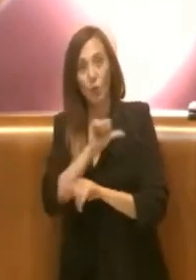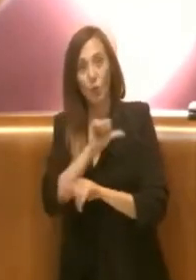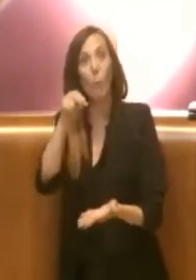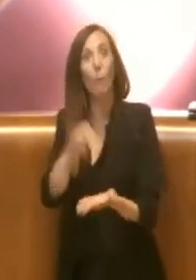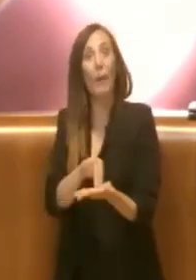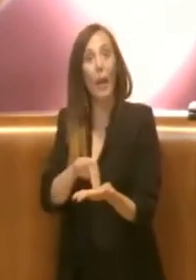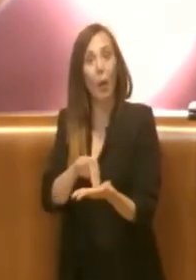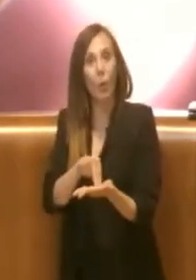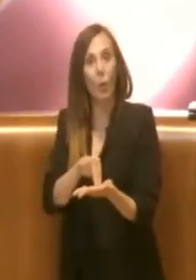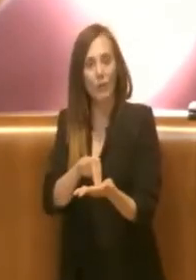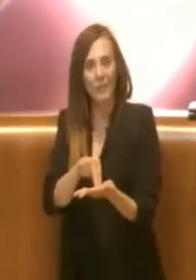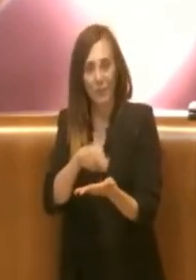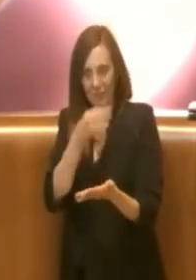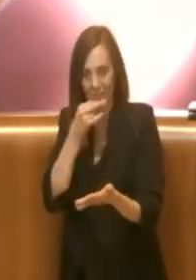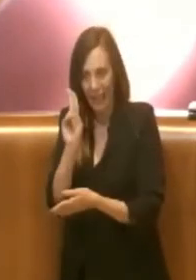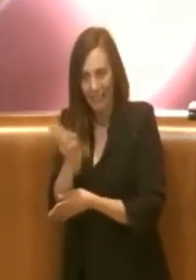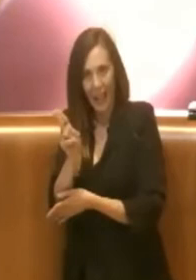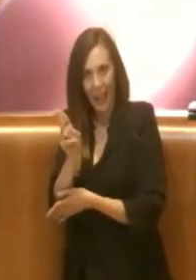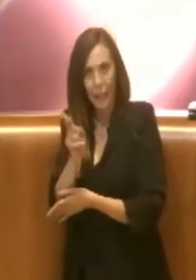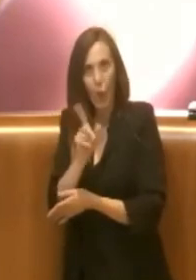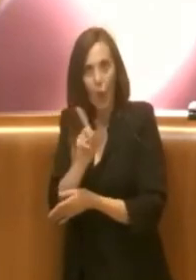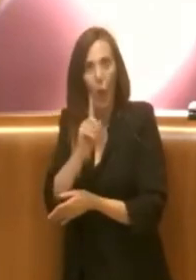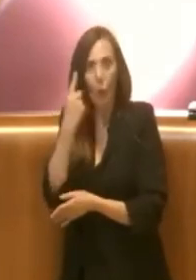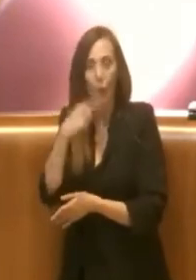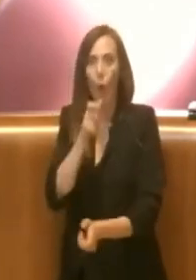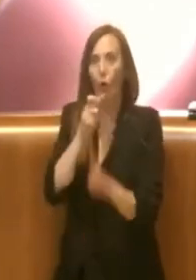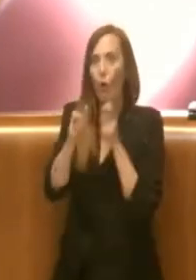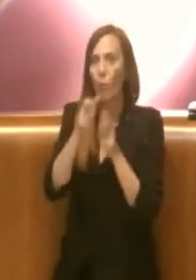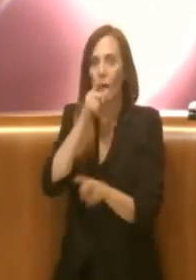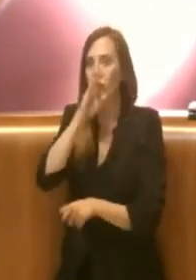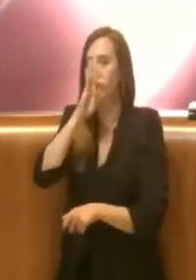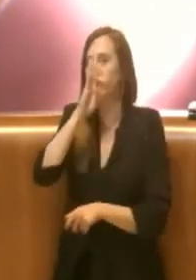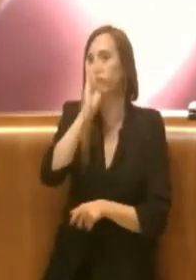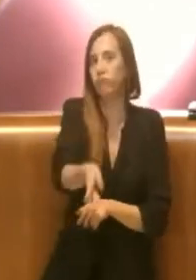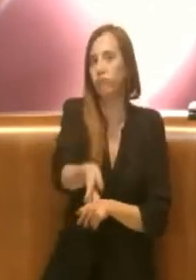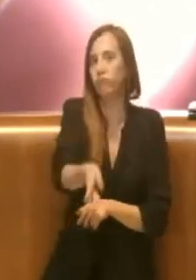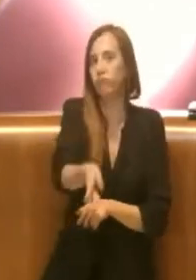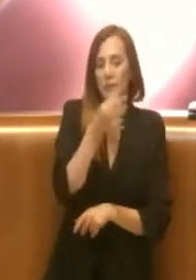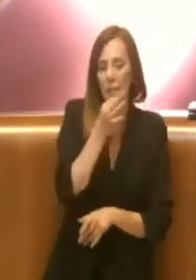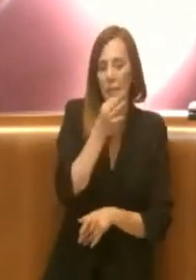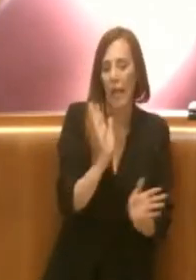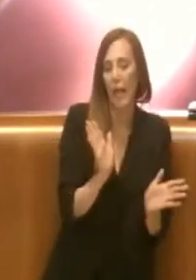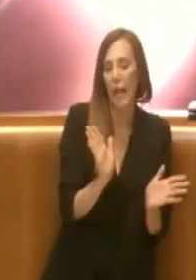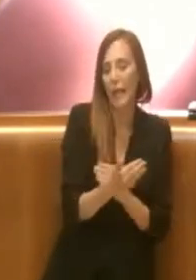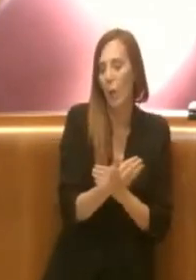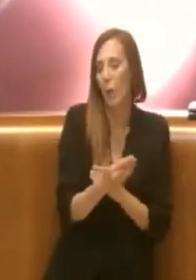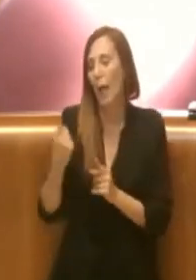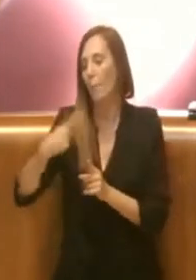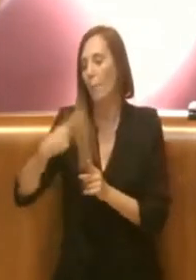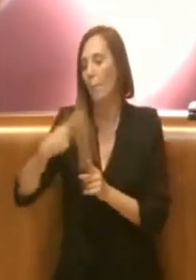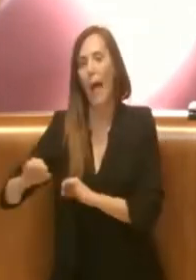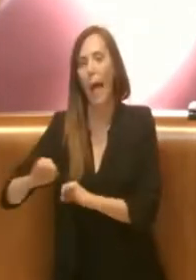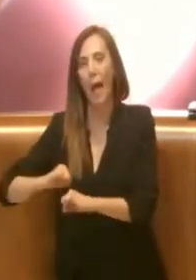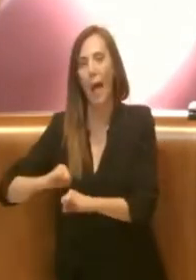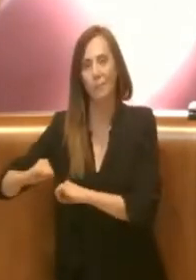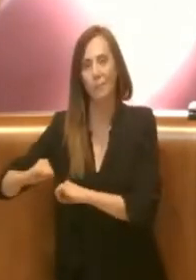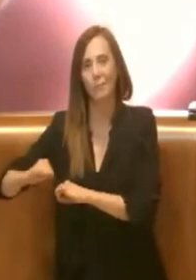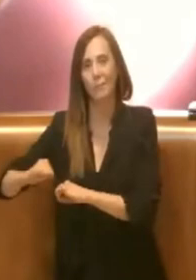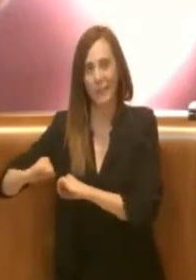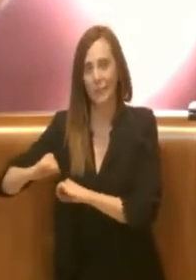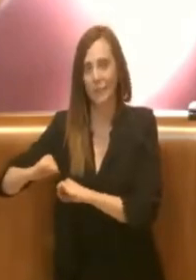prenotazione della corsa da parte del cliente, ma anche ad una comunicazione diretta tra la categoria e l'amministrazione, sicuramente sempre